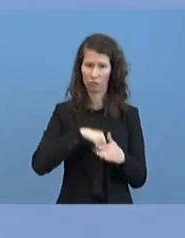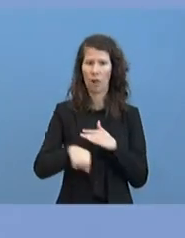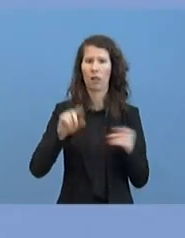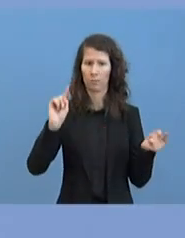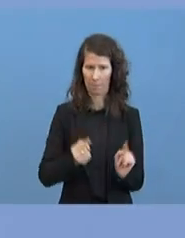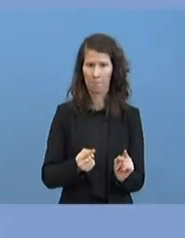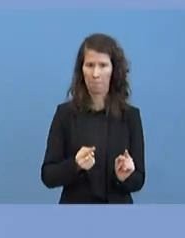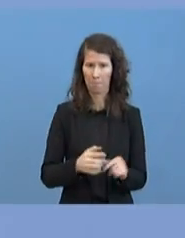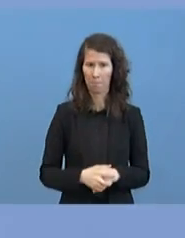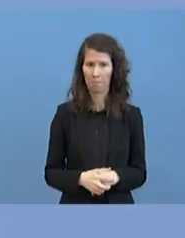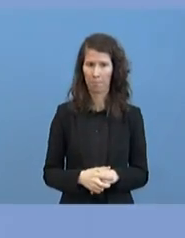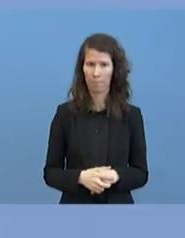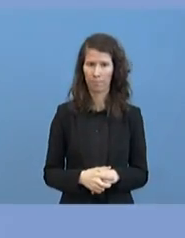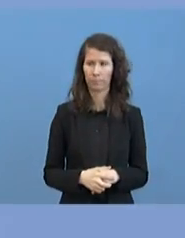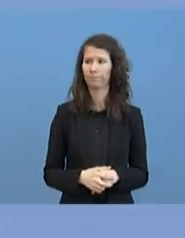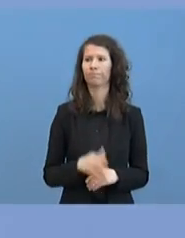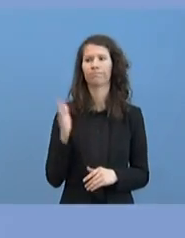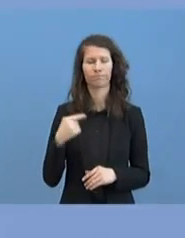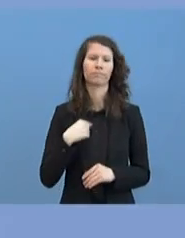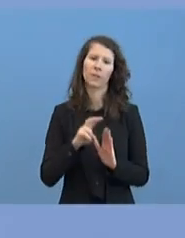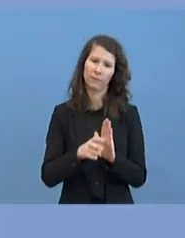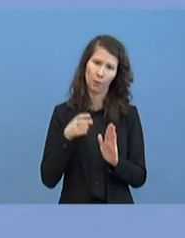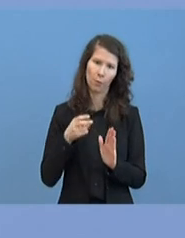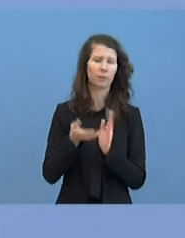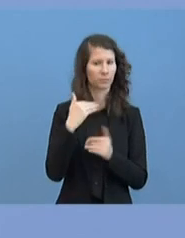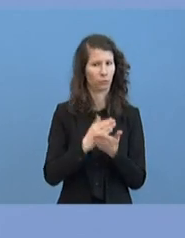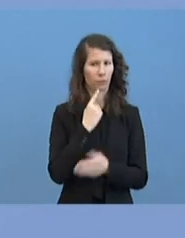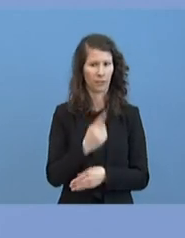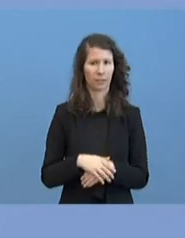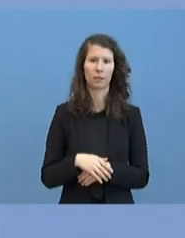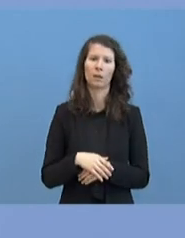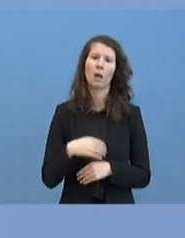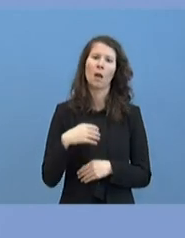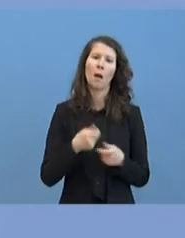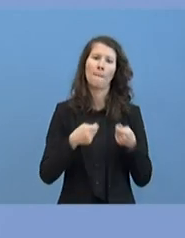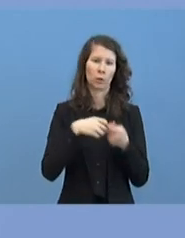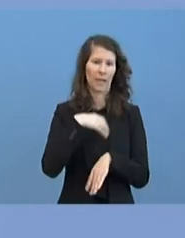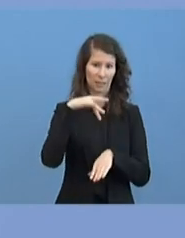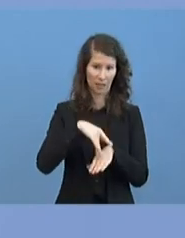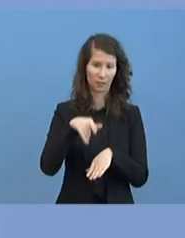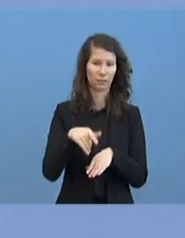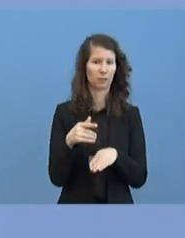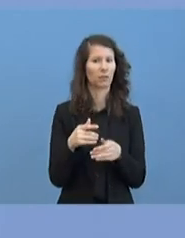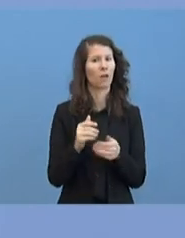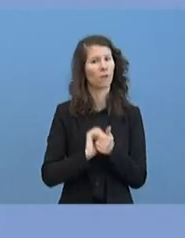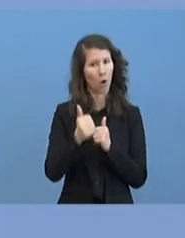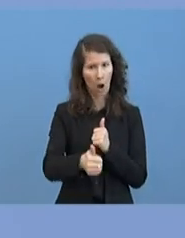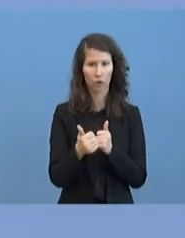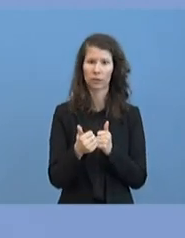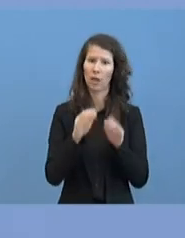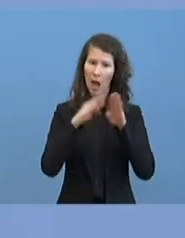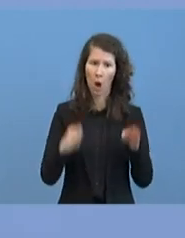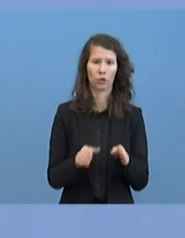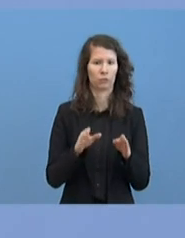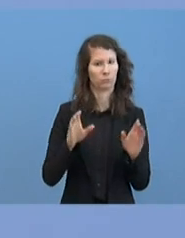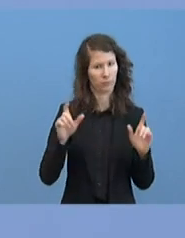Ich kann Ihnen nur wiederholen, was wir gesagt haben. Die Bundeskanzlerin hat sich vorsorglich in häusliche Quarantäne begeben. Sie führt